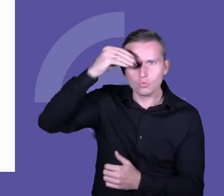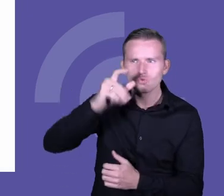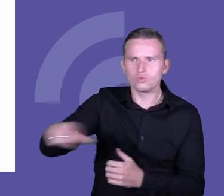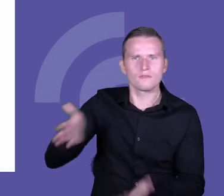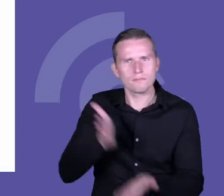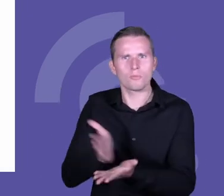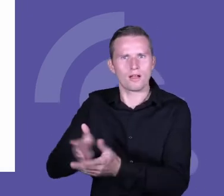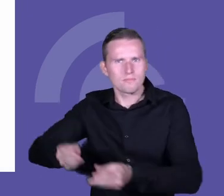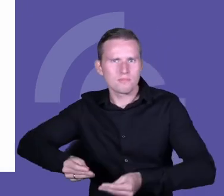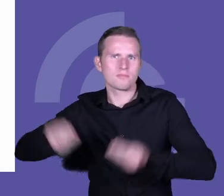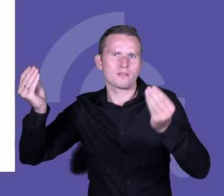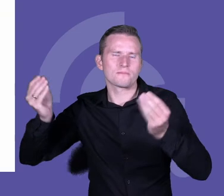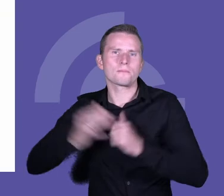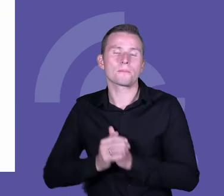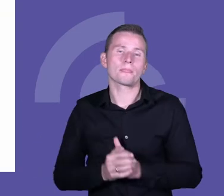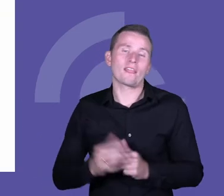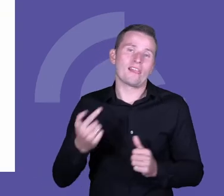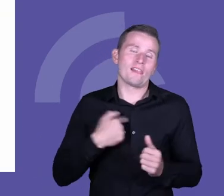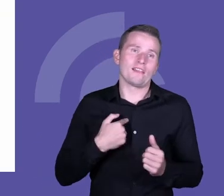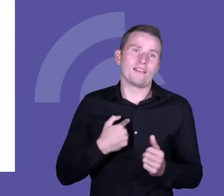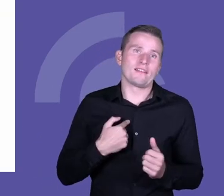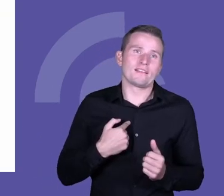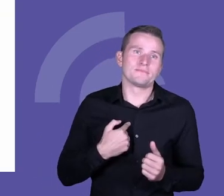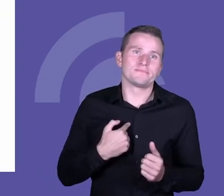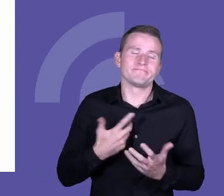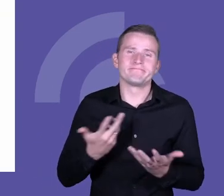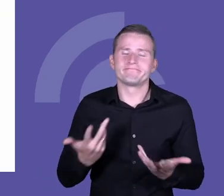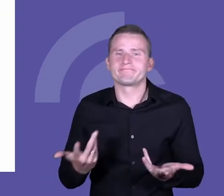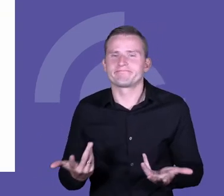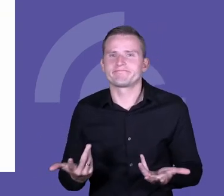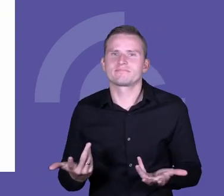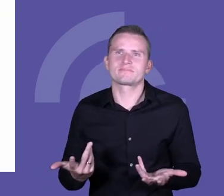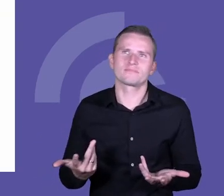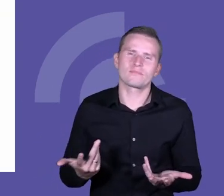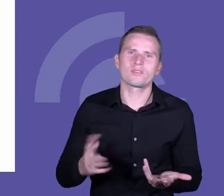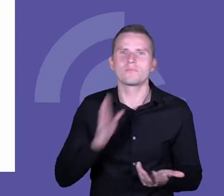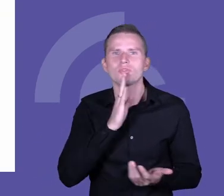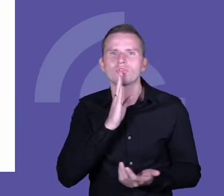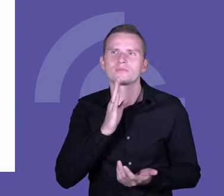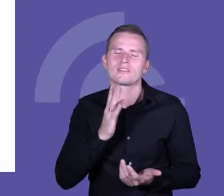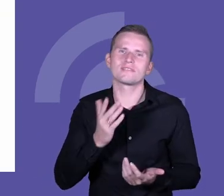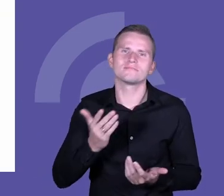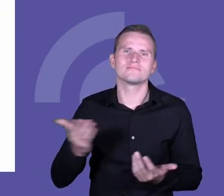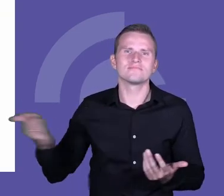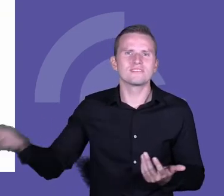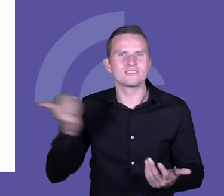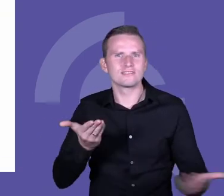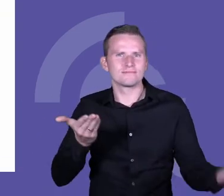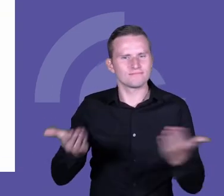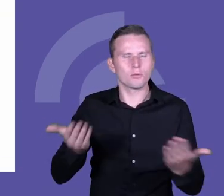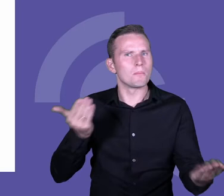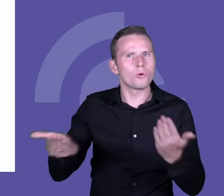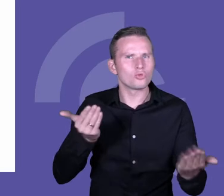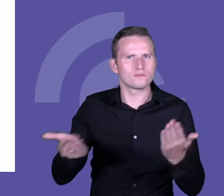tutaj, to jest powiedziałabym, takie moja, takie zestawienie autorskie z jednej strony. Ono oczywiście wynika z wielu